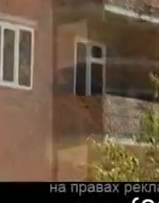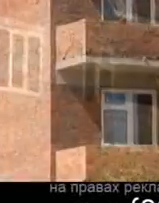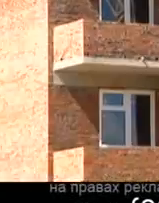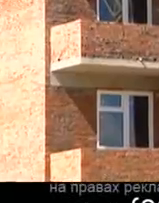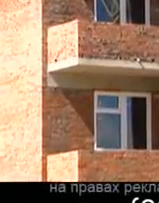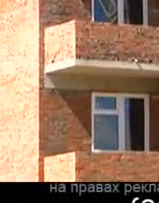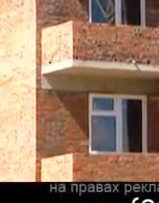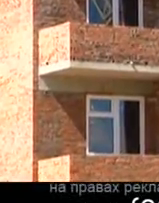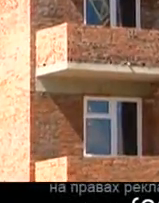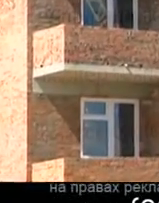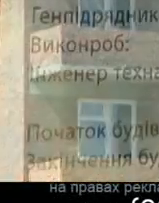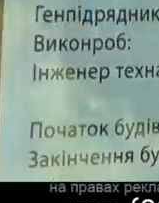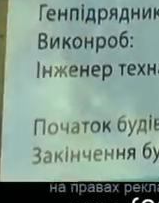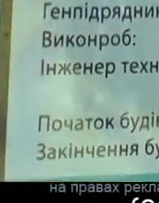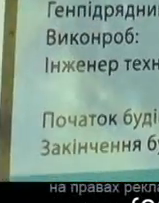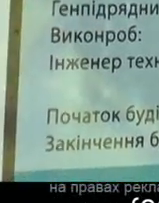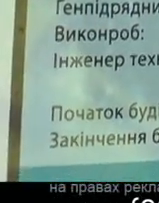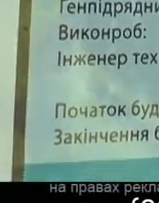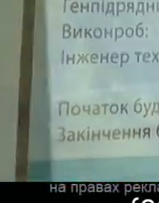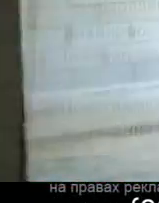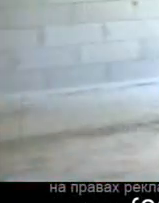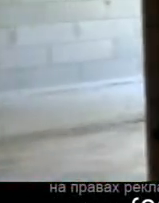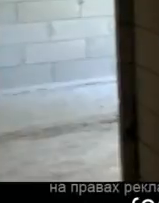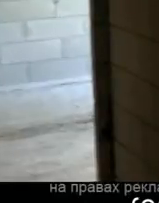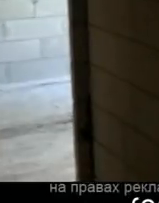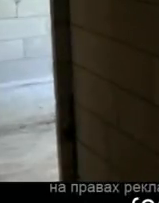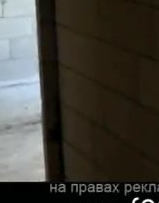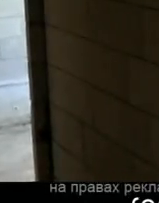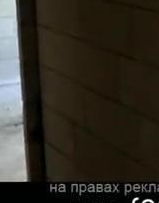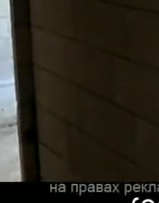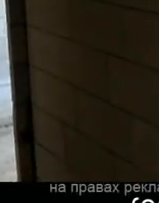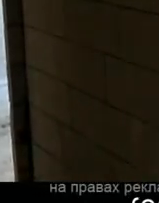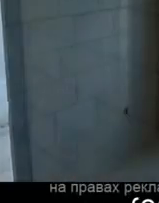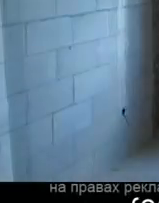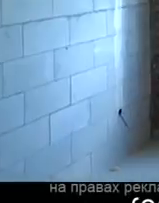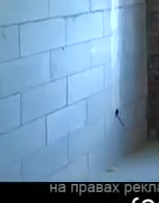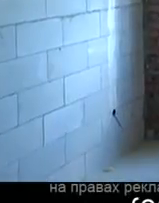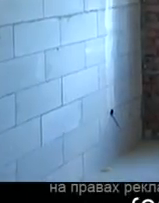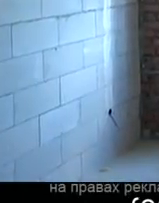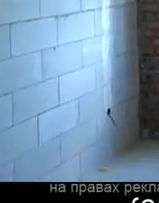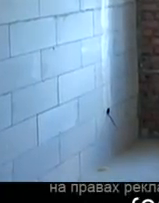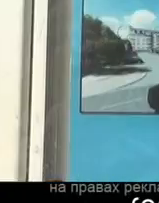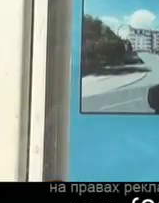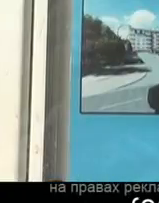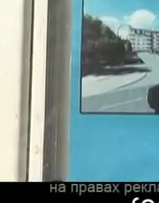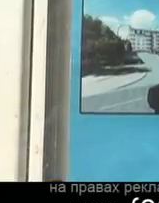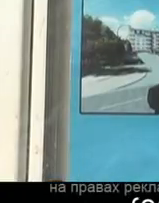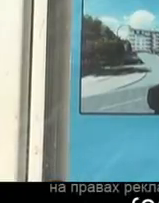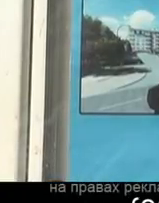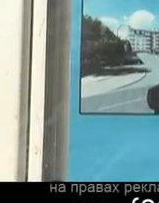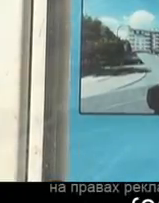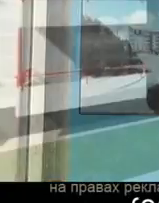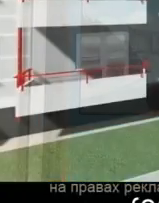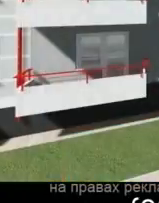'ятиповерховий будинок, перша черга якого, здається, вже незабаром. У будинку одно- та двокімнатні квартири від 34 до 68